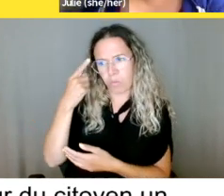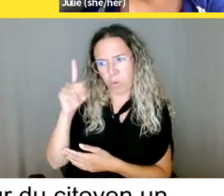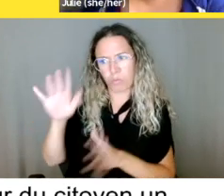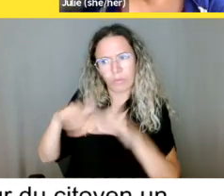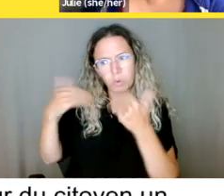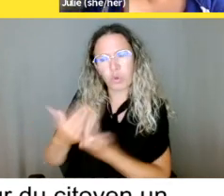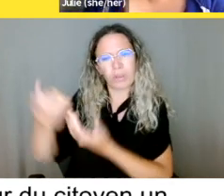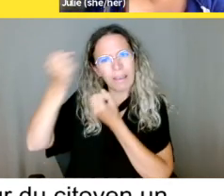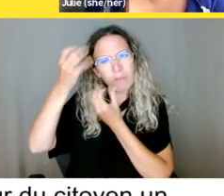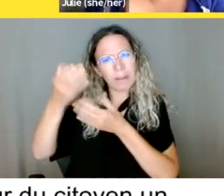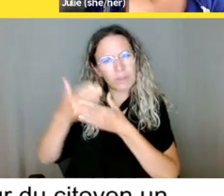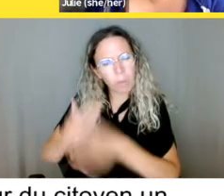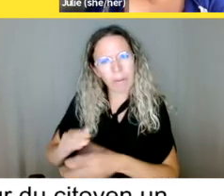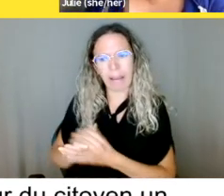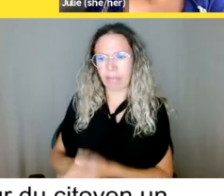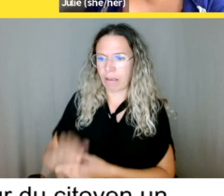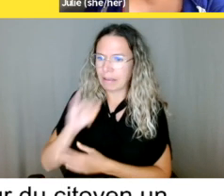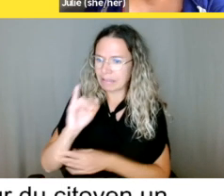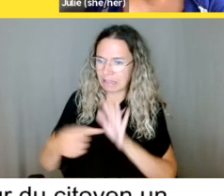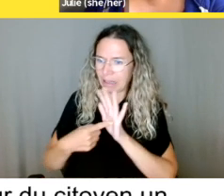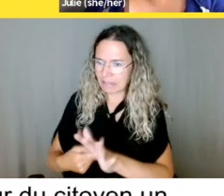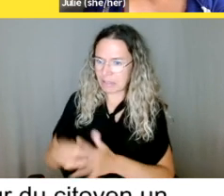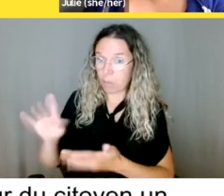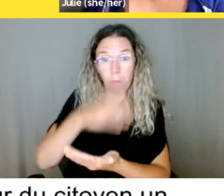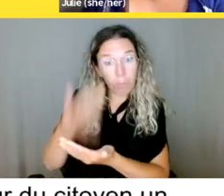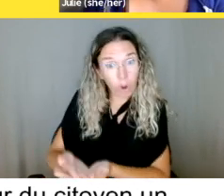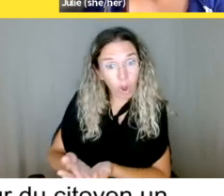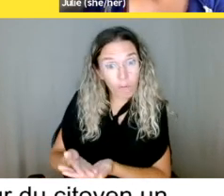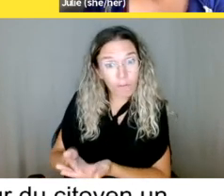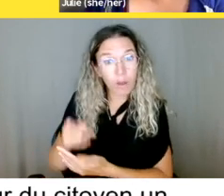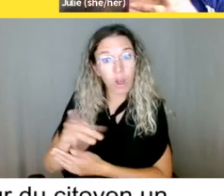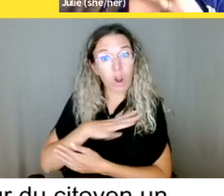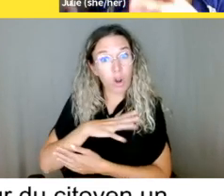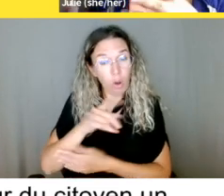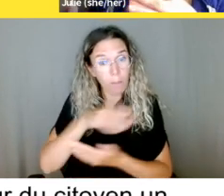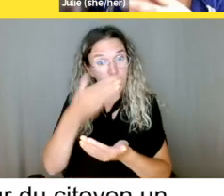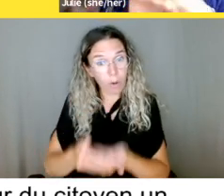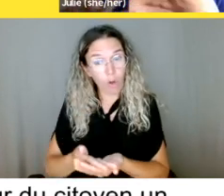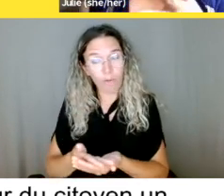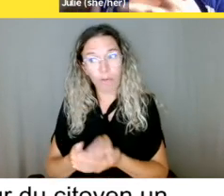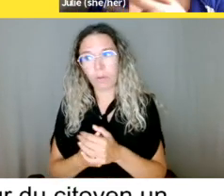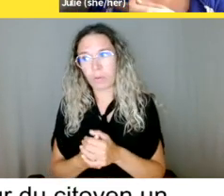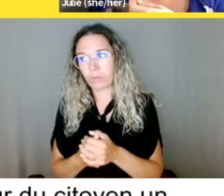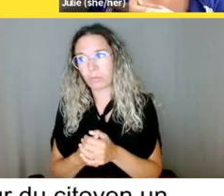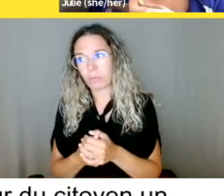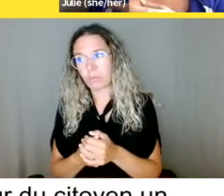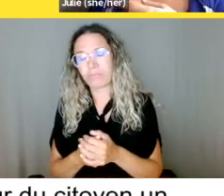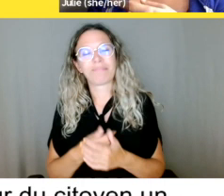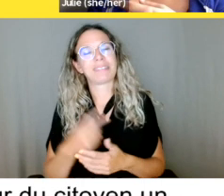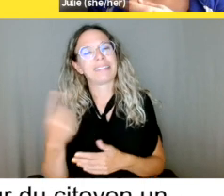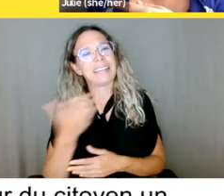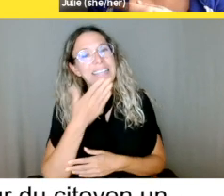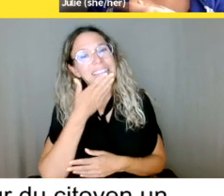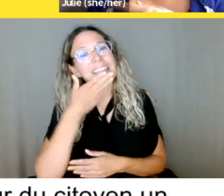En parenthèse, c'est toujours mieux si vous êtes... si vous pensez que quelqu'un est en train